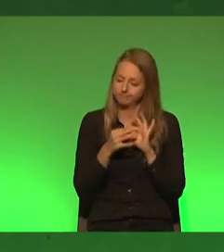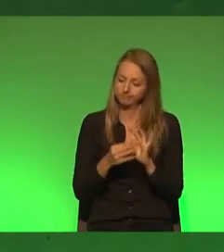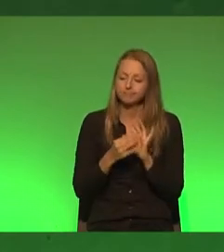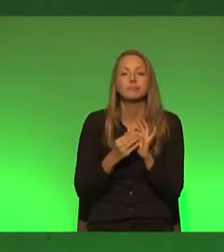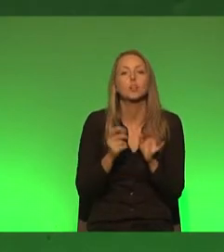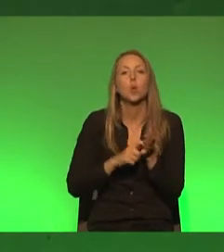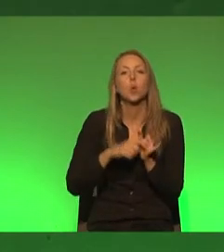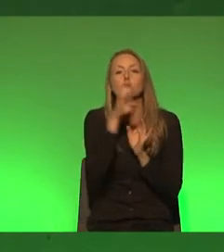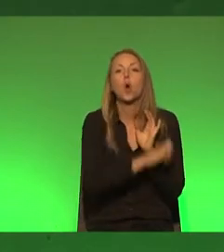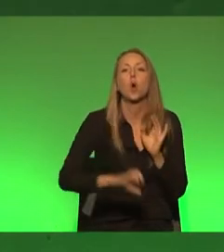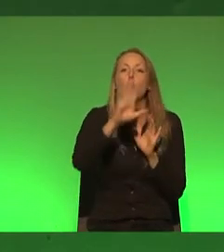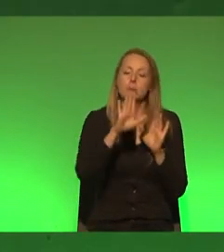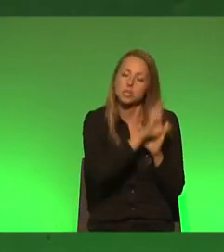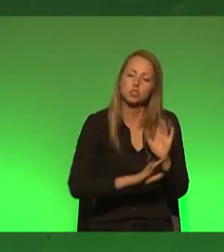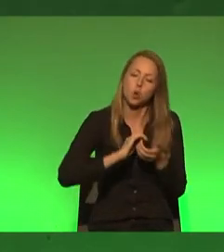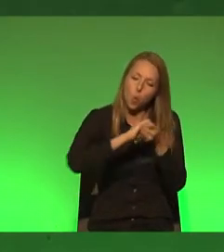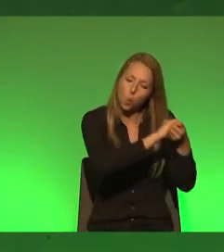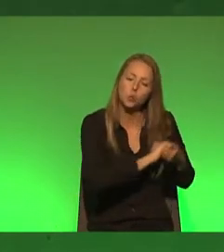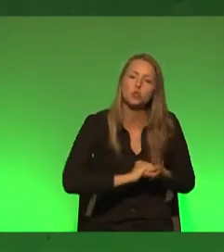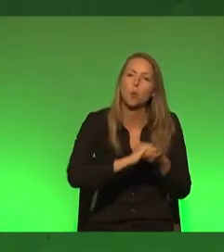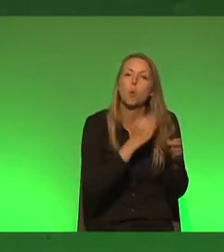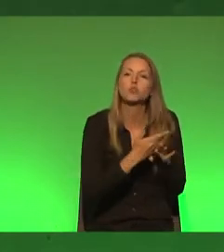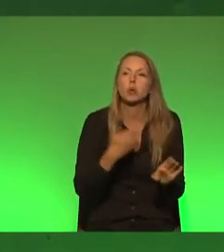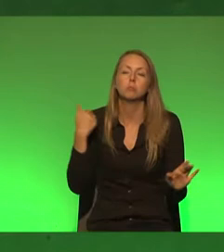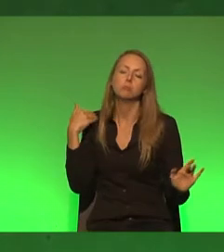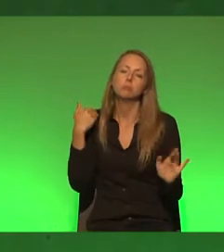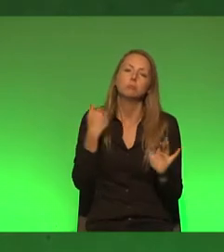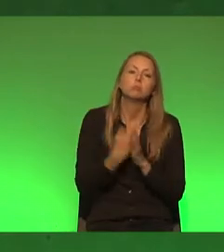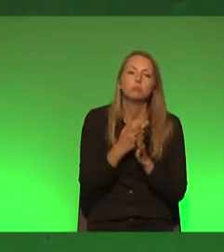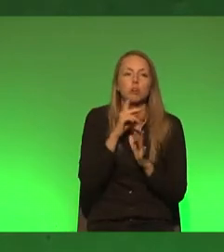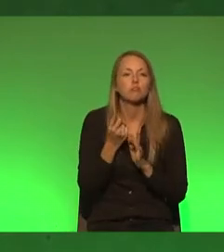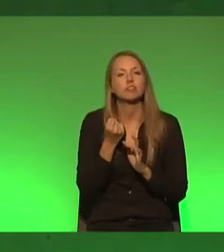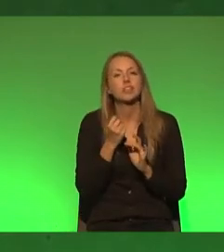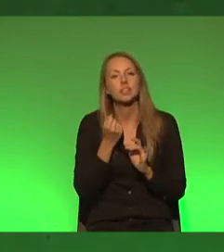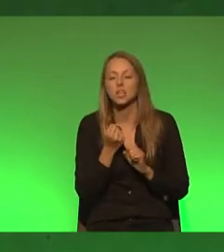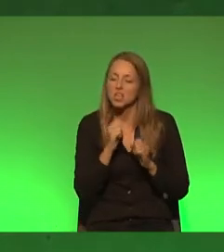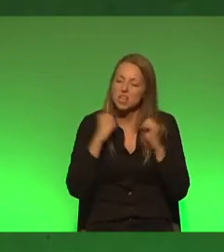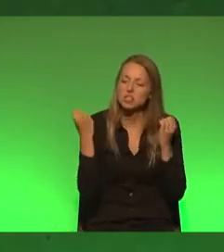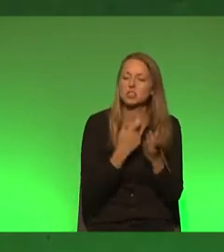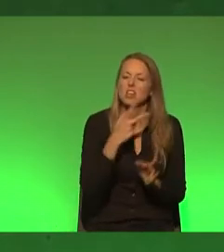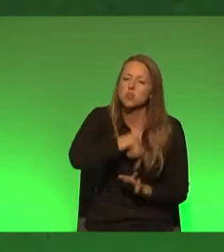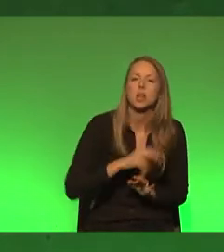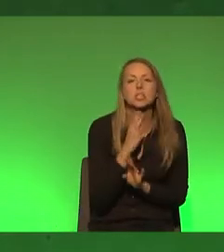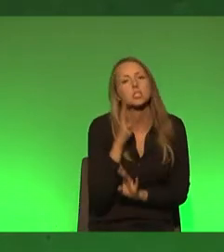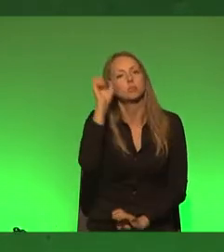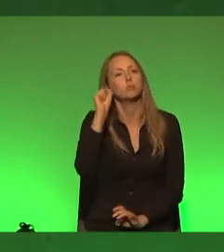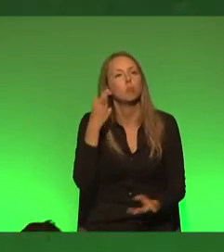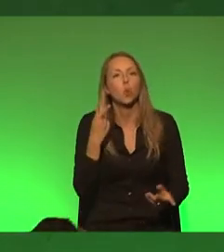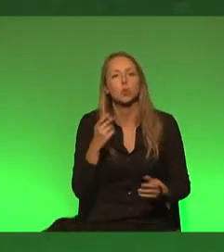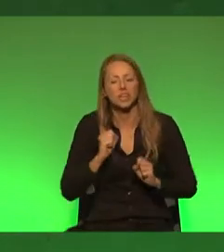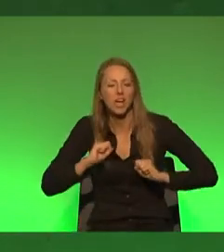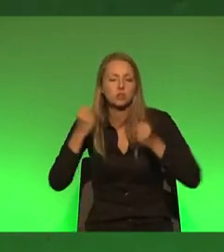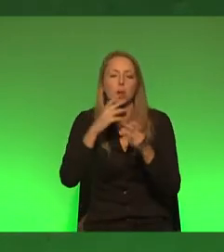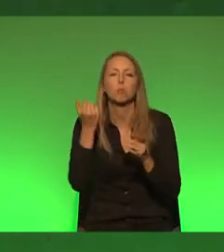dass in der Europäischen Union seit Jahren Nationalisten und Reaktionäre mit vereinten Kräften an einem